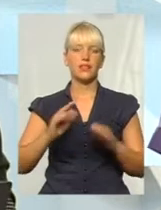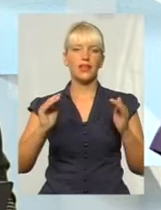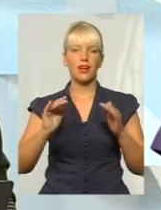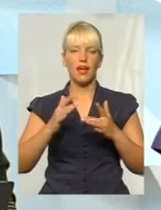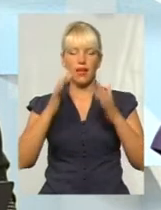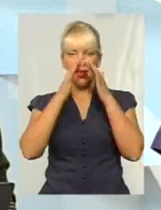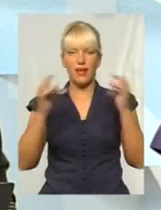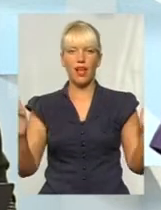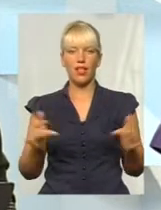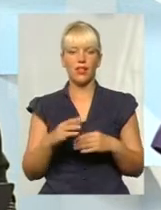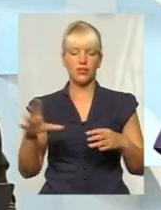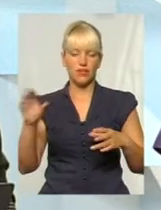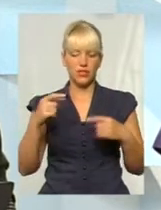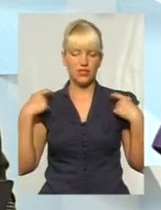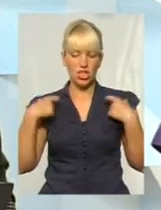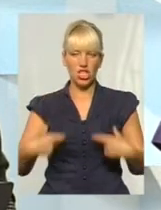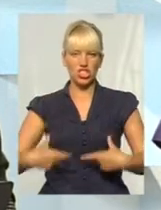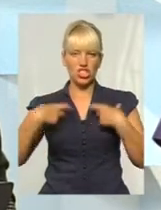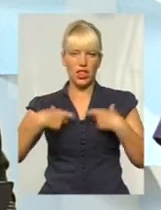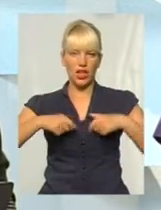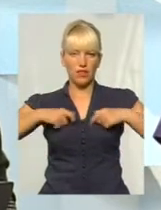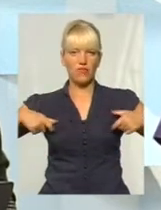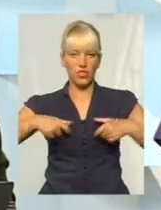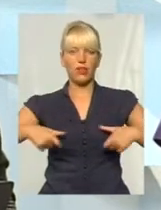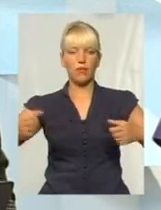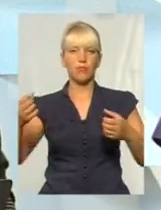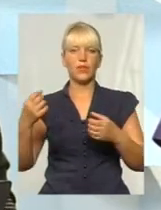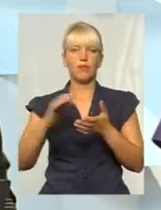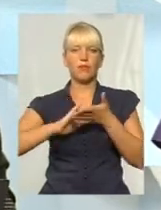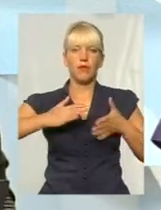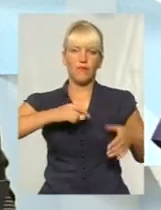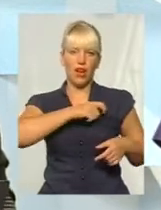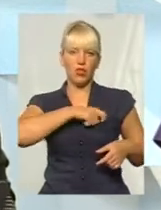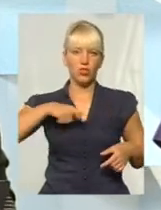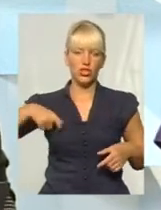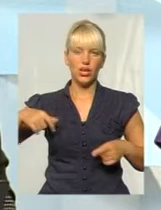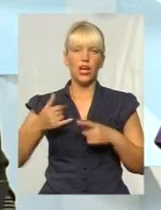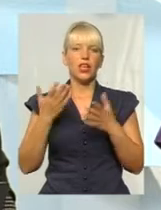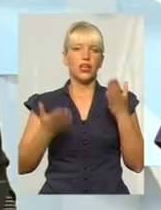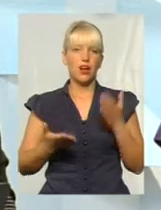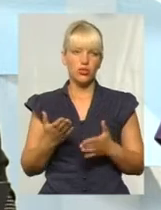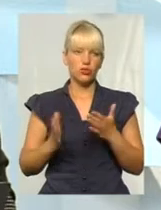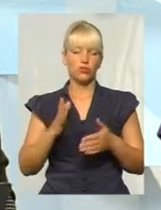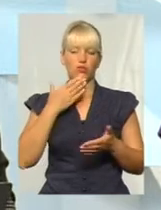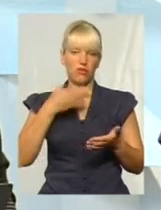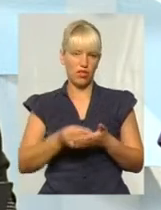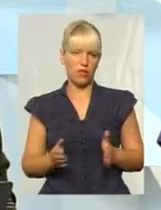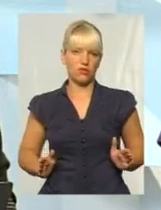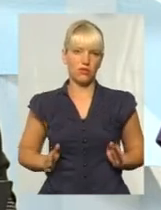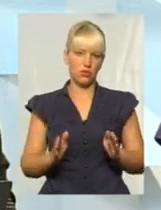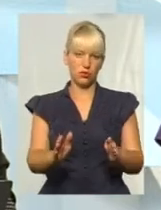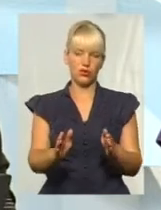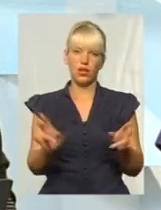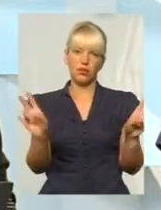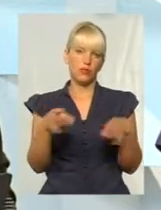жлети світли відбиваючі і так далі. Якщо він буде себе безпечно відчувати на своїй ділянці, то йому, в принципі,